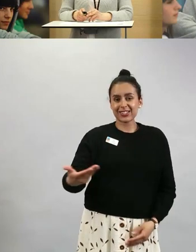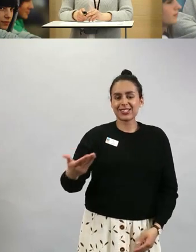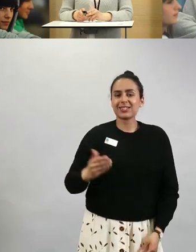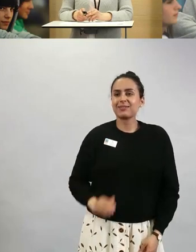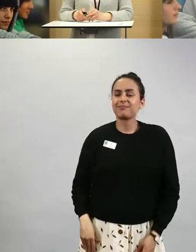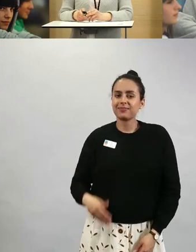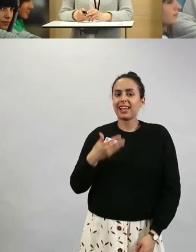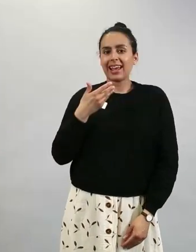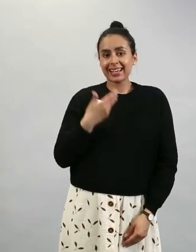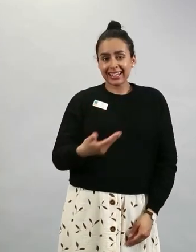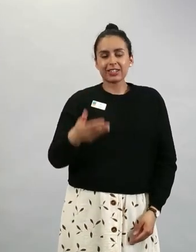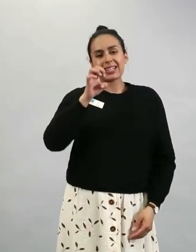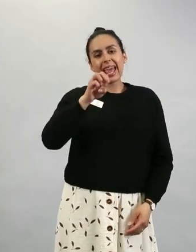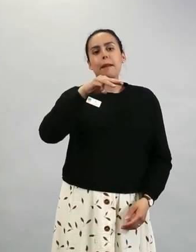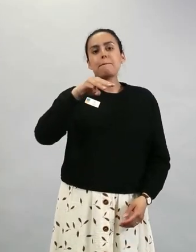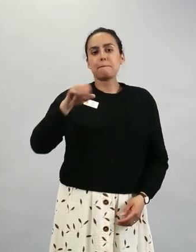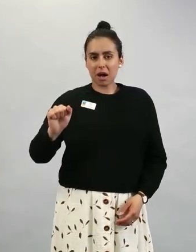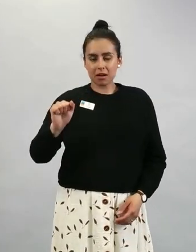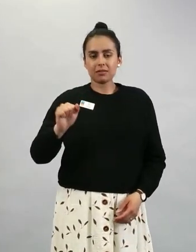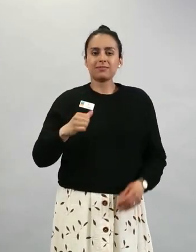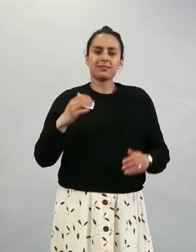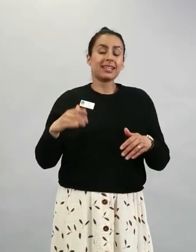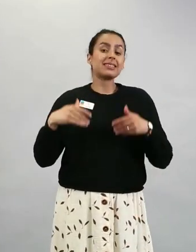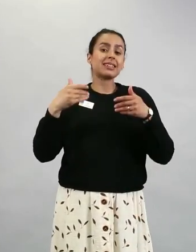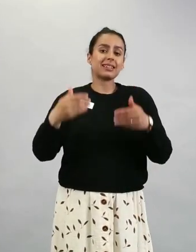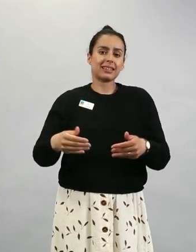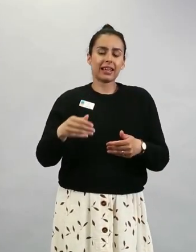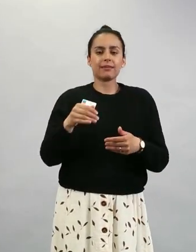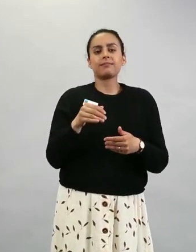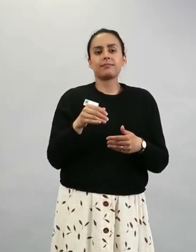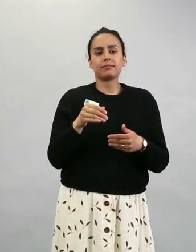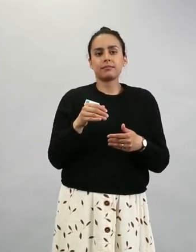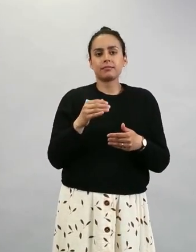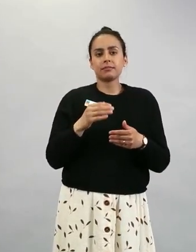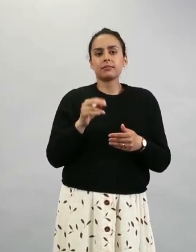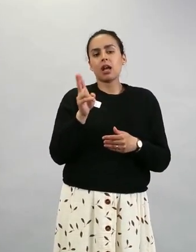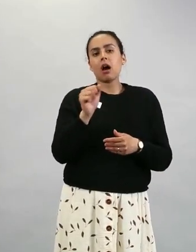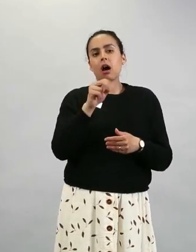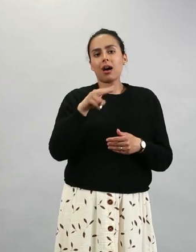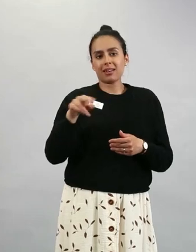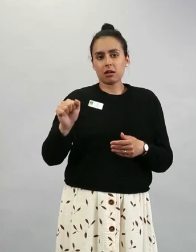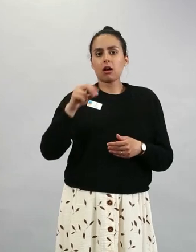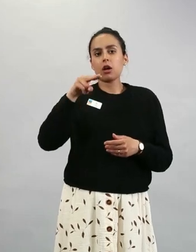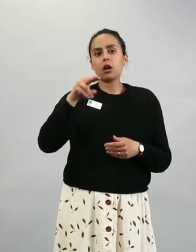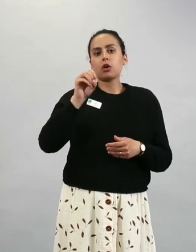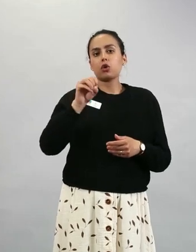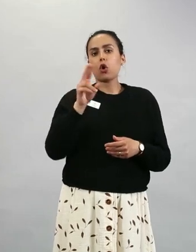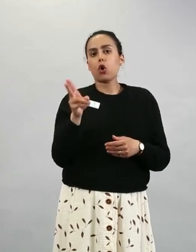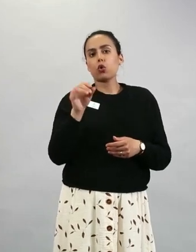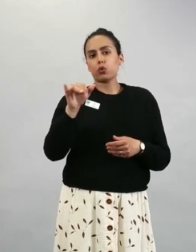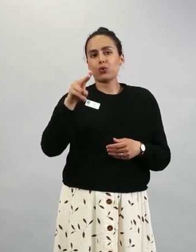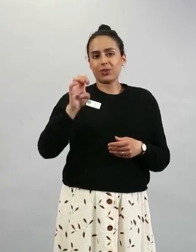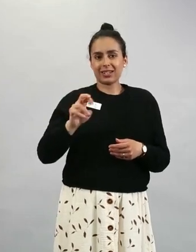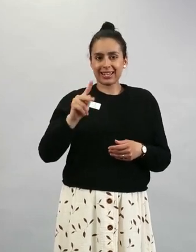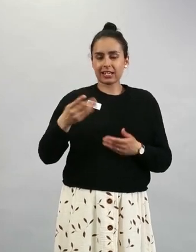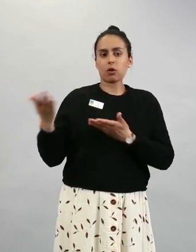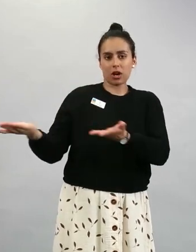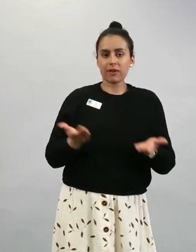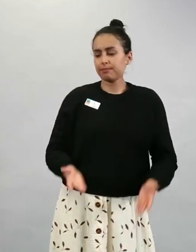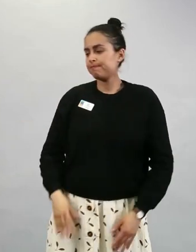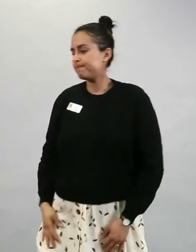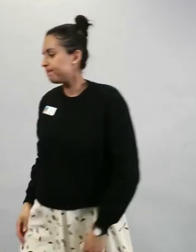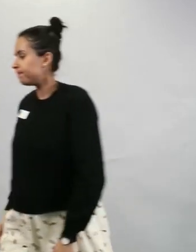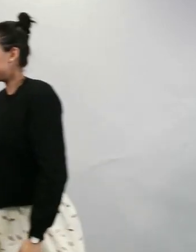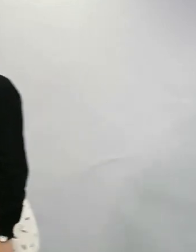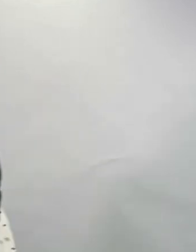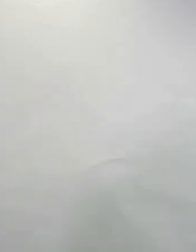Kiitoksia Emmalle ja siirrytään seuraavaksi sitten Hannan ohjonekin puheenvuoroon. Hanna, ole hyvä.